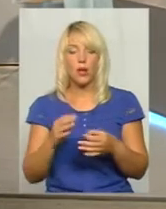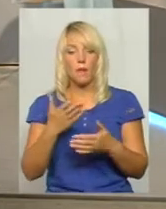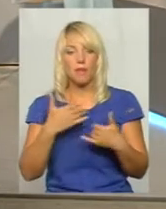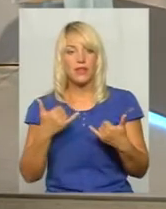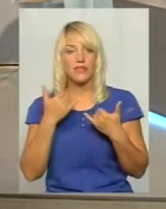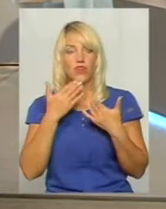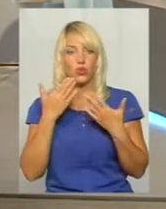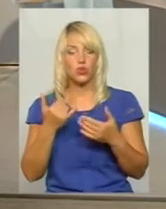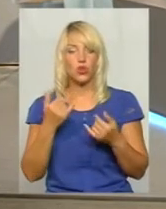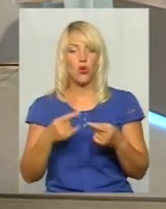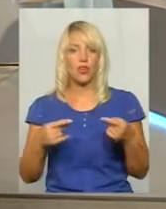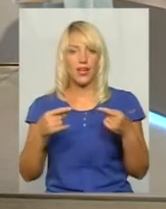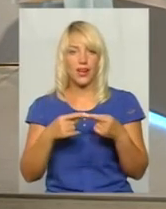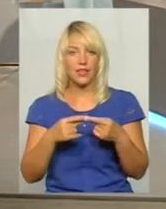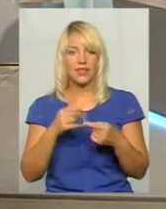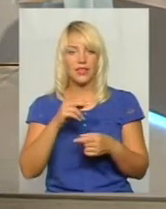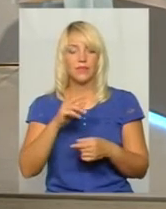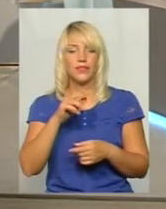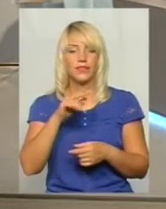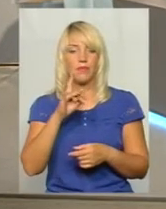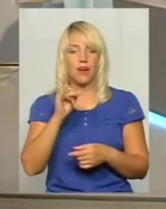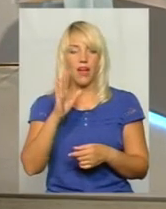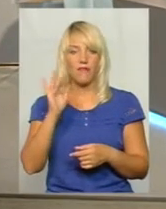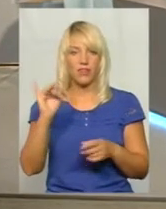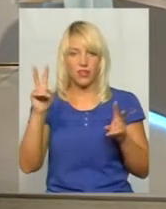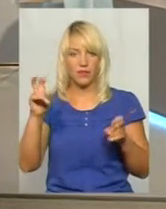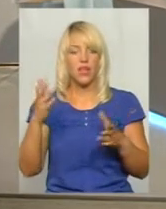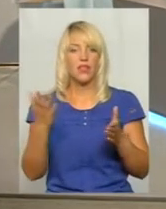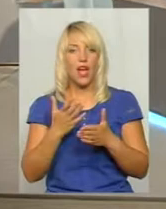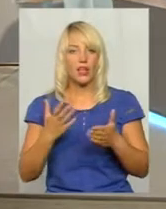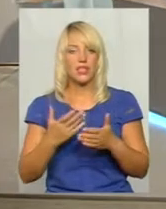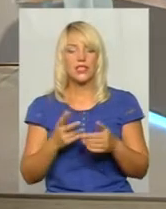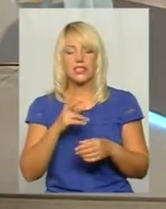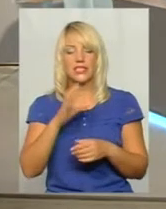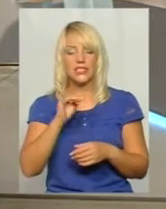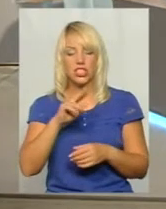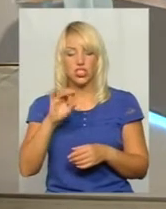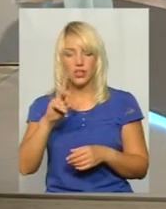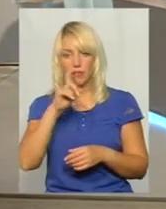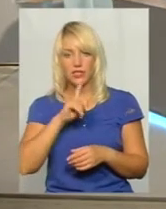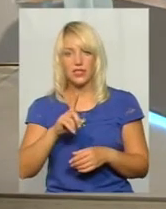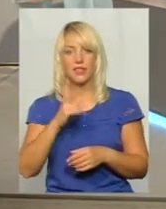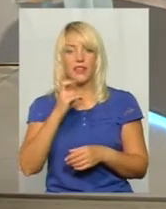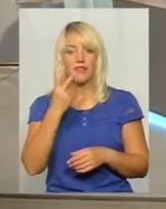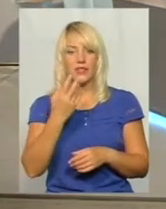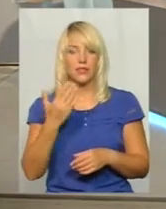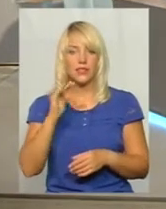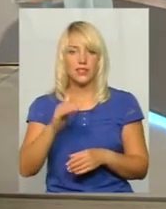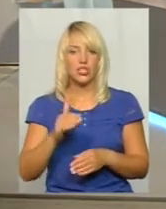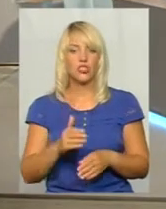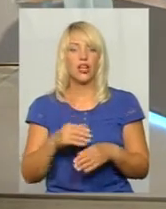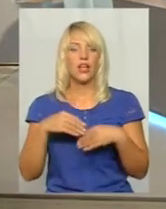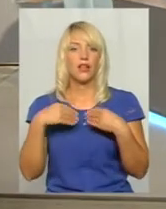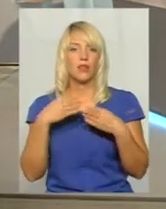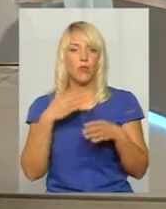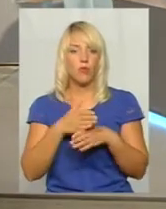до конкретних справ, які сьогодні нам в січні місяці на 25 тисяч допомогли. Ми сьогодні маємо без закоси,